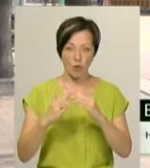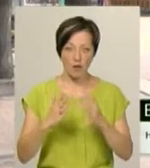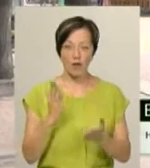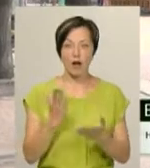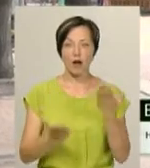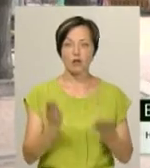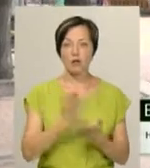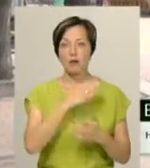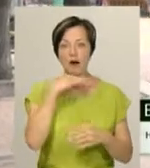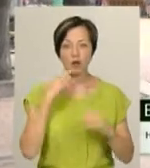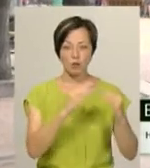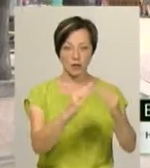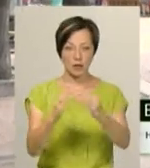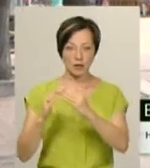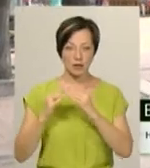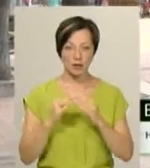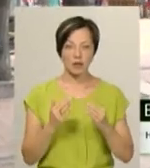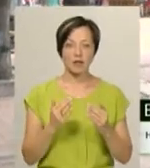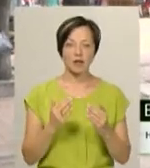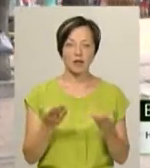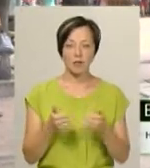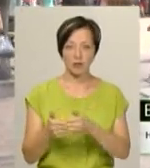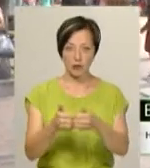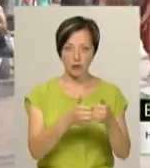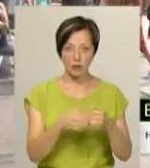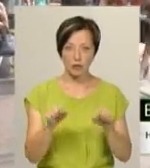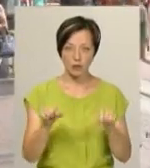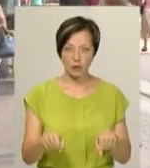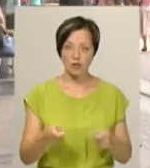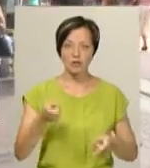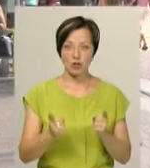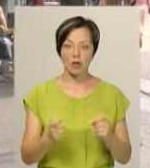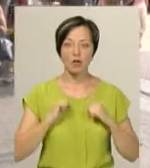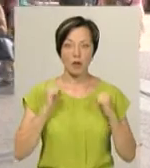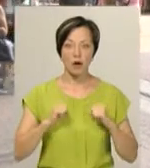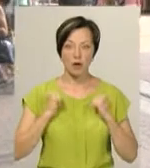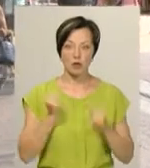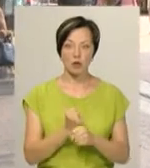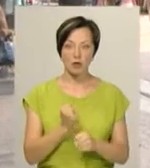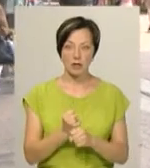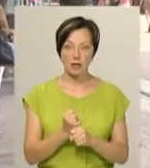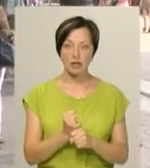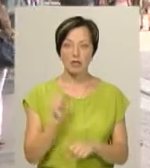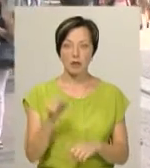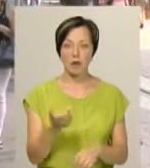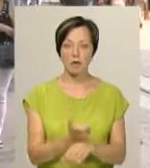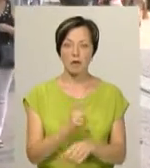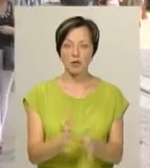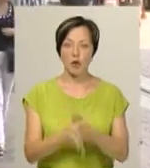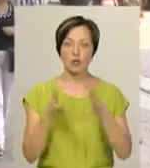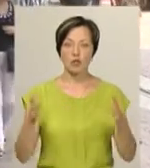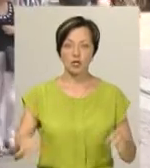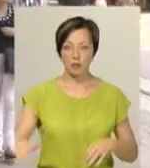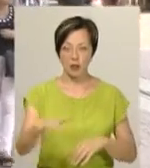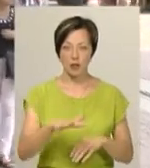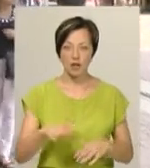будинків, там не один, а кілька будинків, які до нього можуть прийти, звичайно, ми намагаємося зробити там більш обширний дитячий